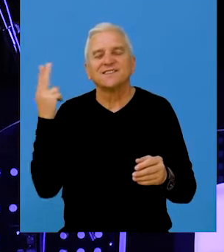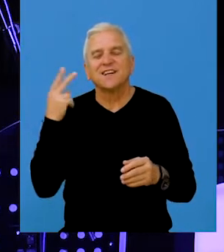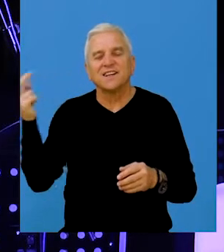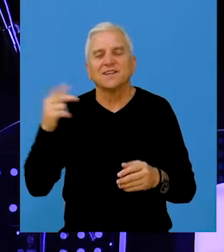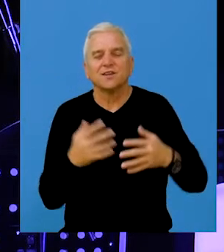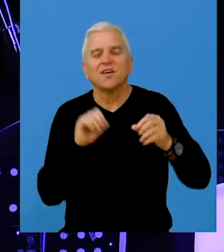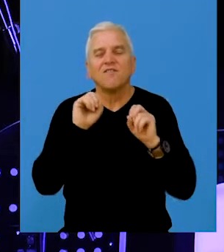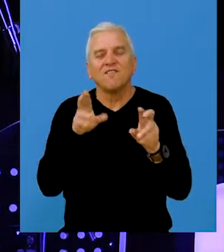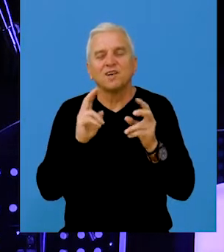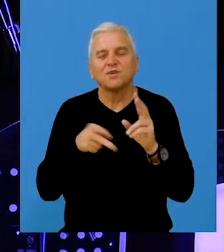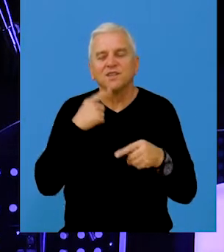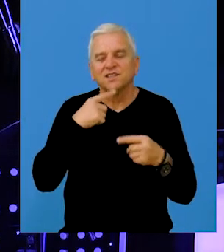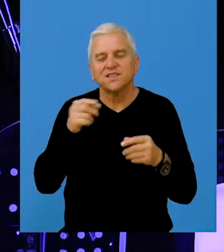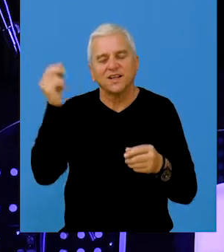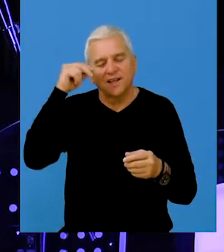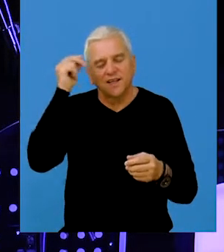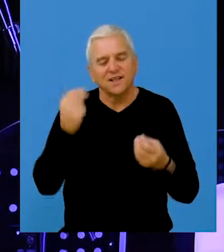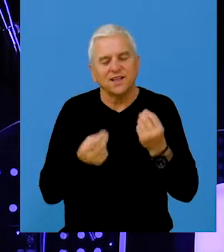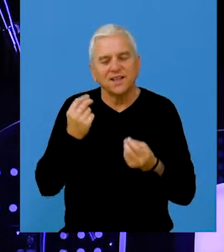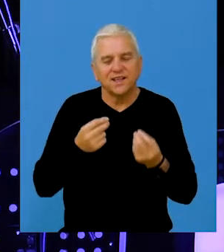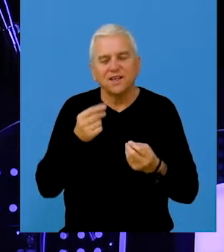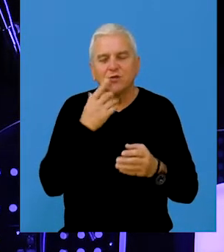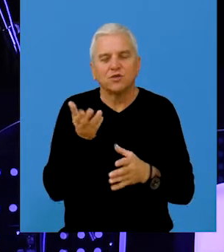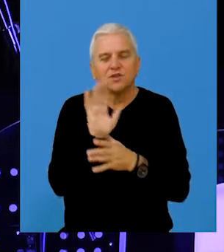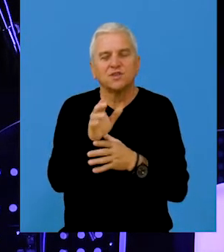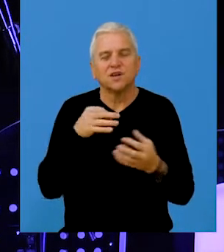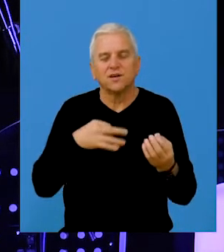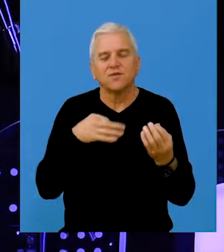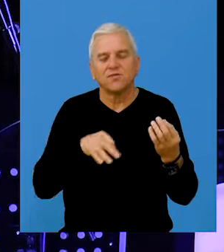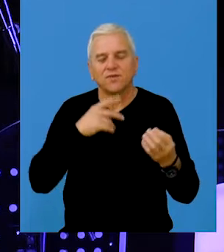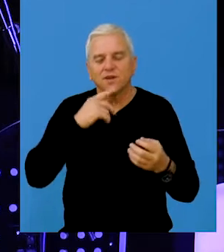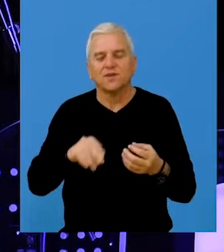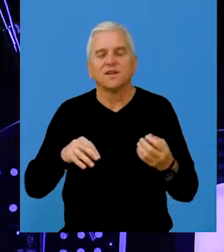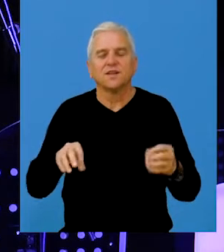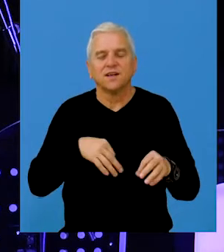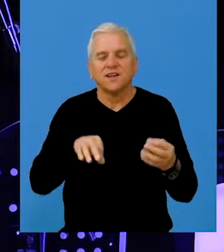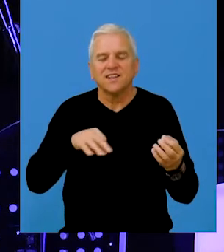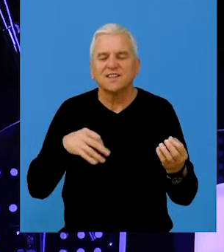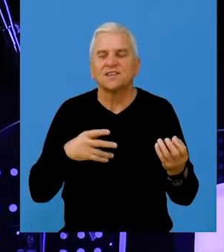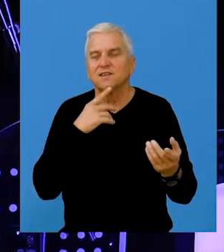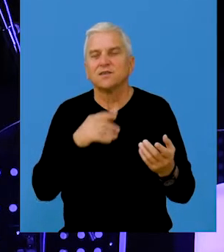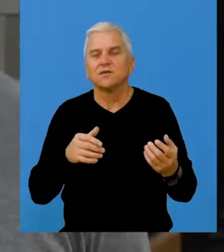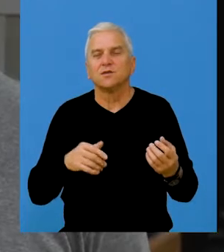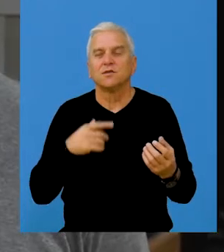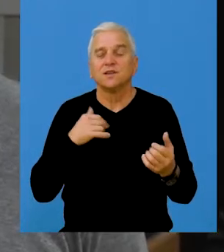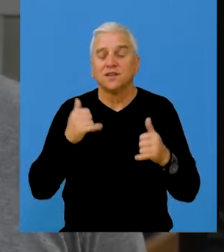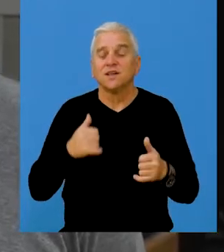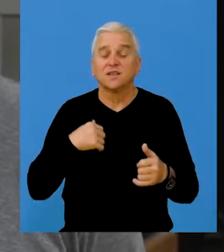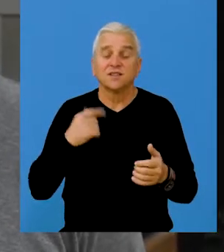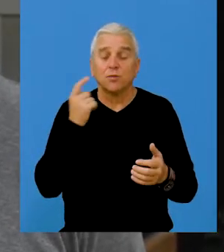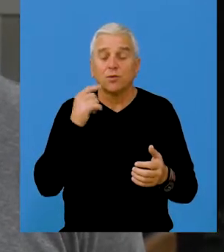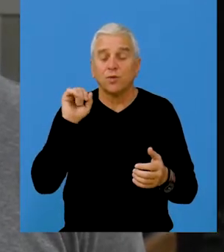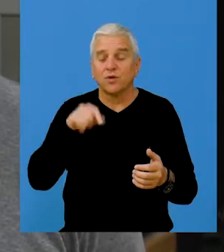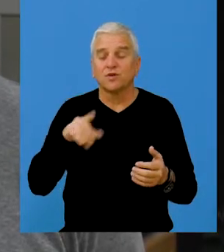Renjina, strukovnog vaspitača za tradicionalne igre, koji se predstavio svirajući tradicionalne instrumente. Danas sam